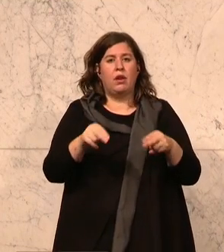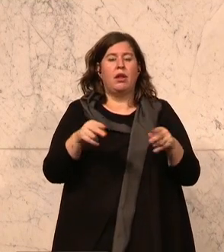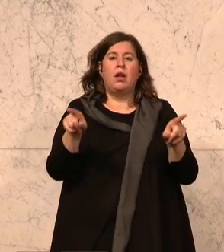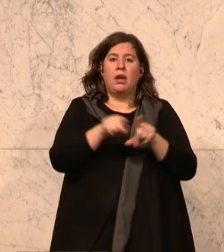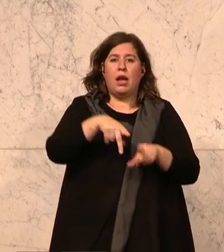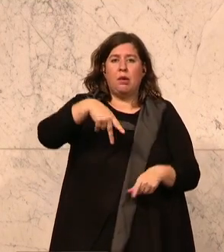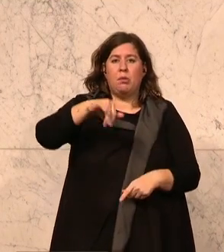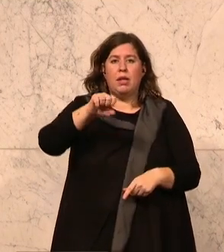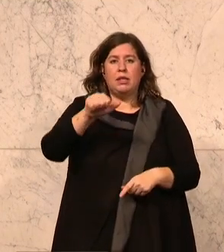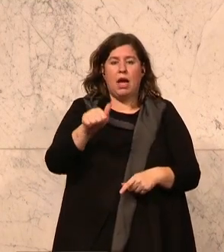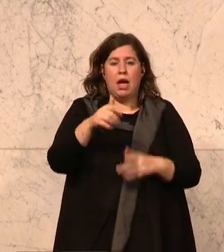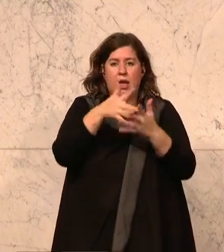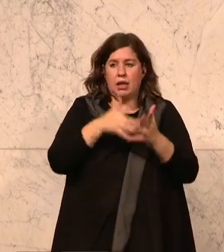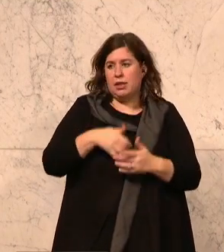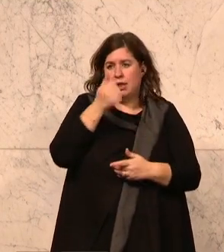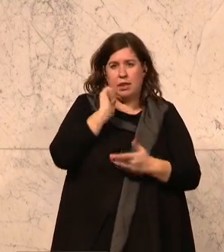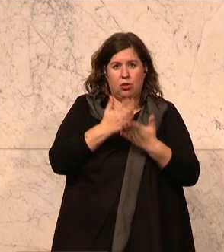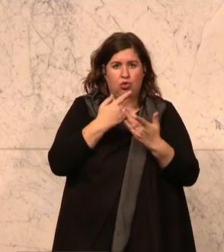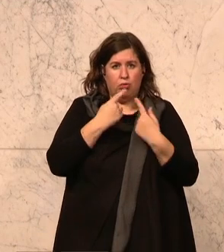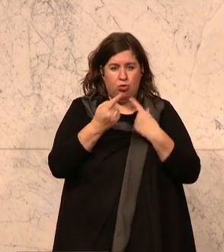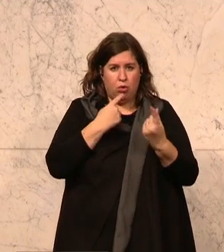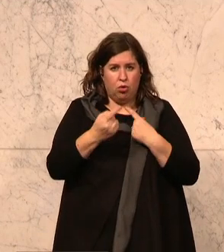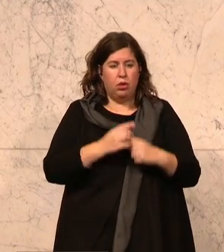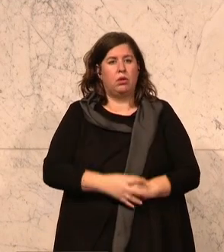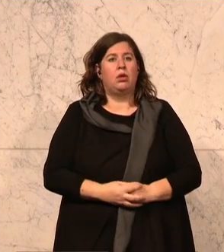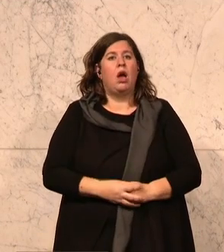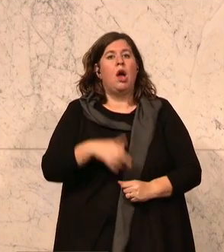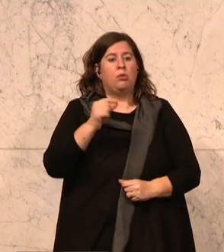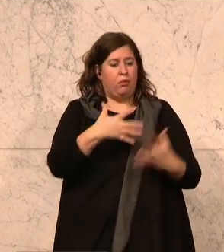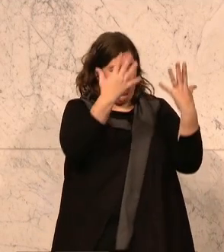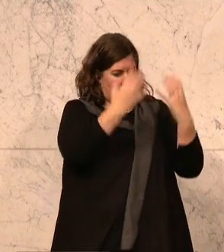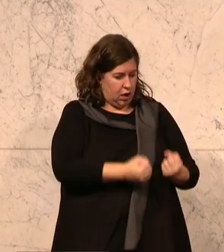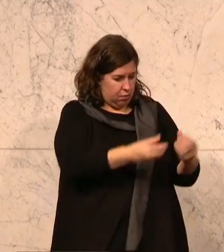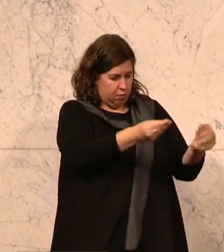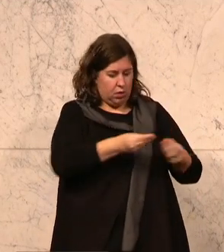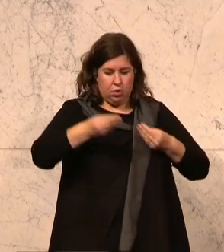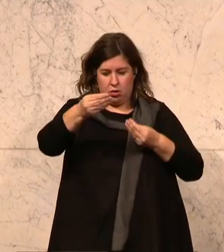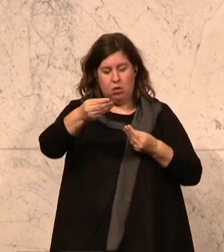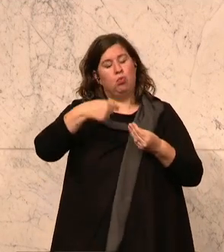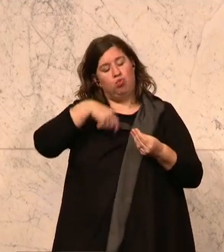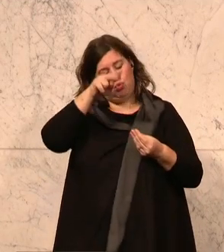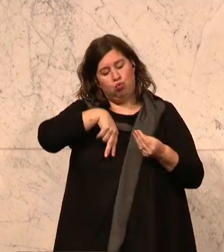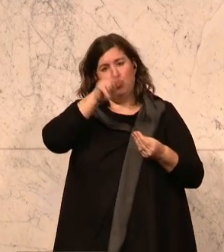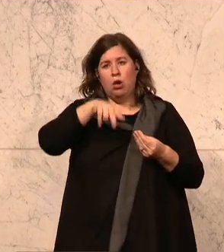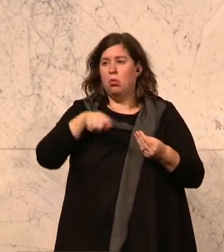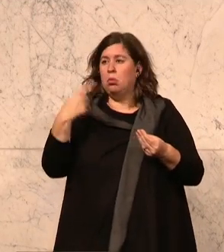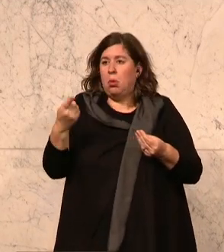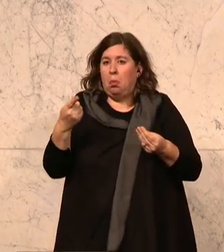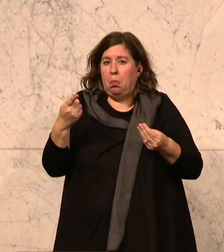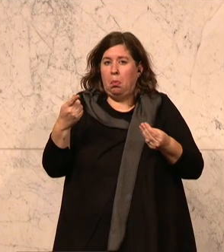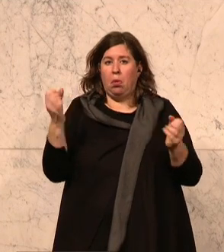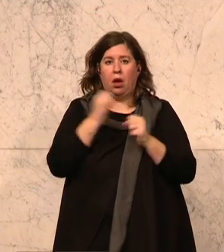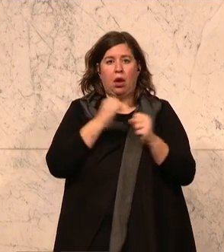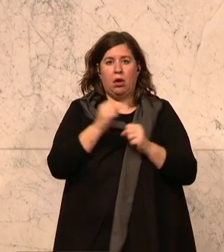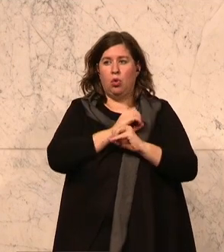PISA-Testungen kennen, worüber wir gestern schon gesprochen haben. Man erhält ein Ergebnis, man schaut es sich an, aber man reagiert nicht darauf.